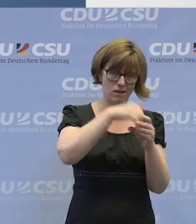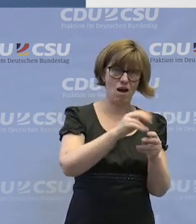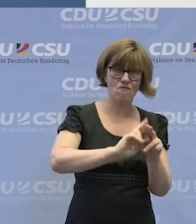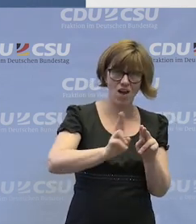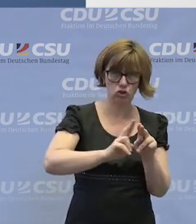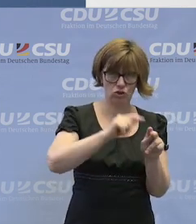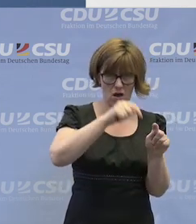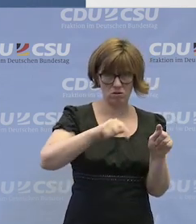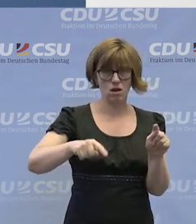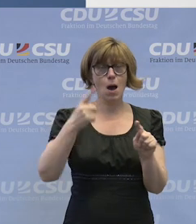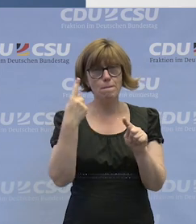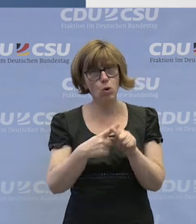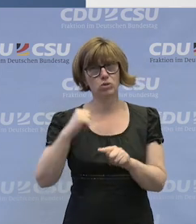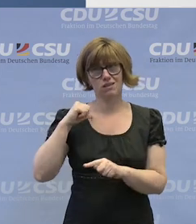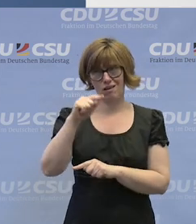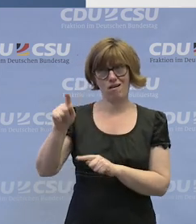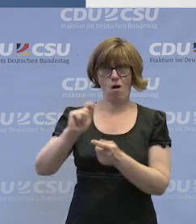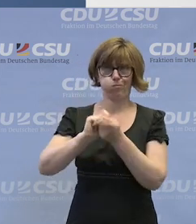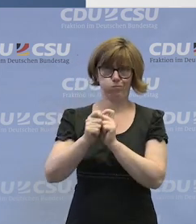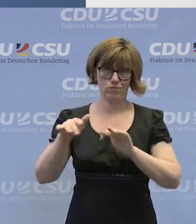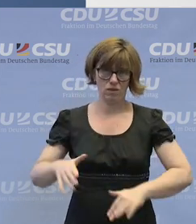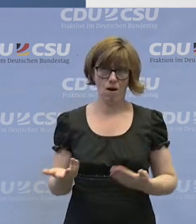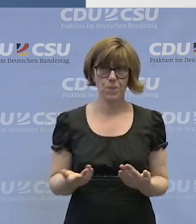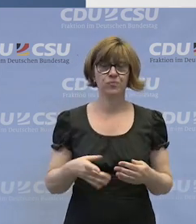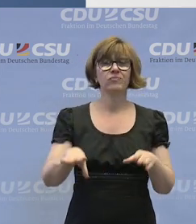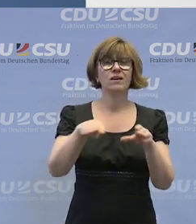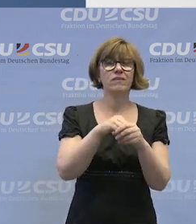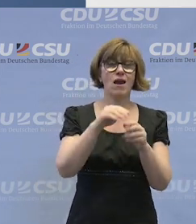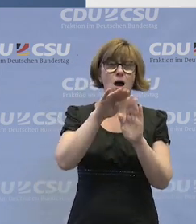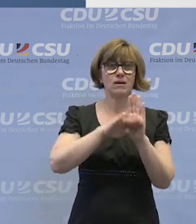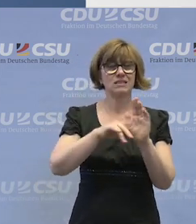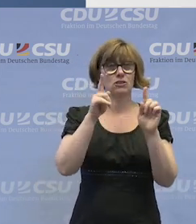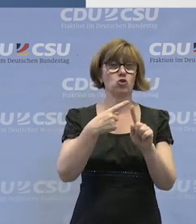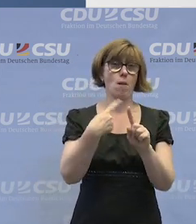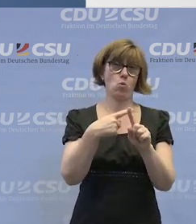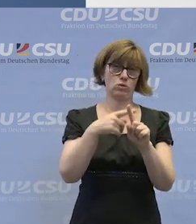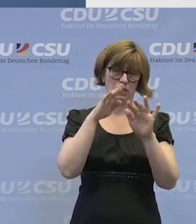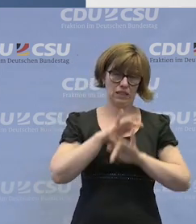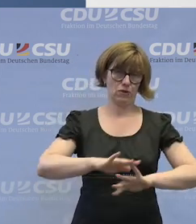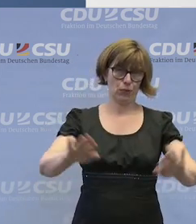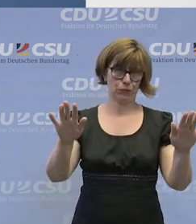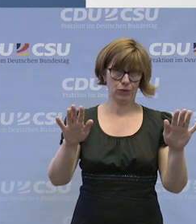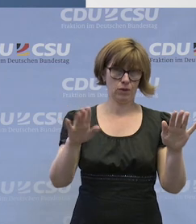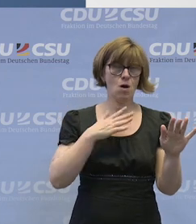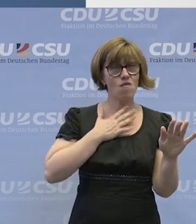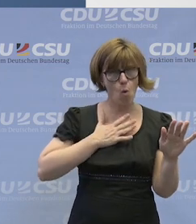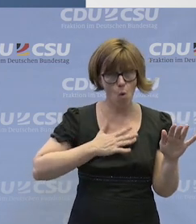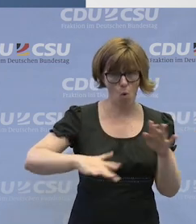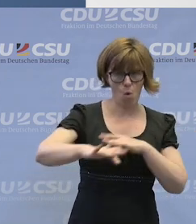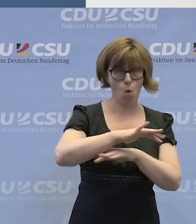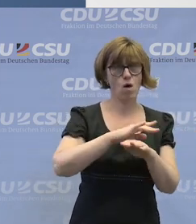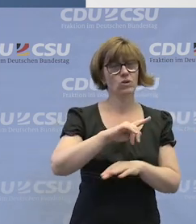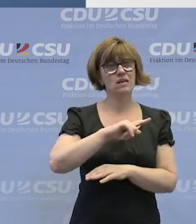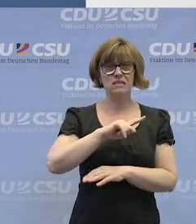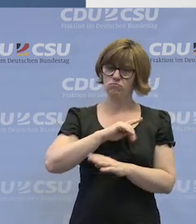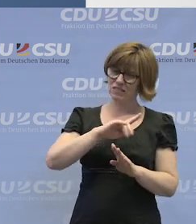Werkstätten und für die Träger. Das Teilhabegesetz soll sich positiv auf das Wohlergehen und